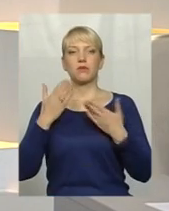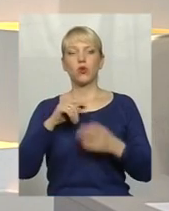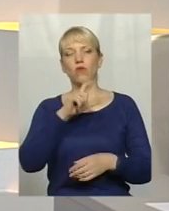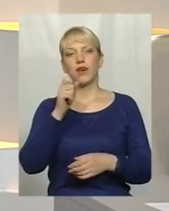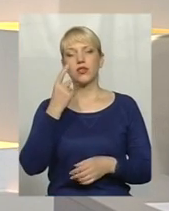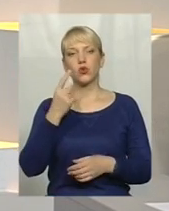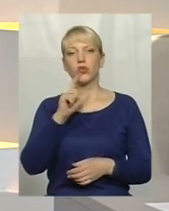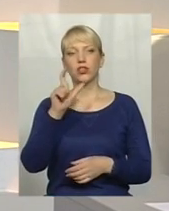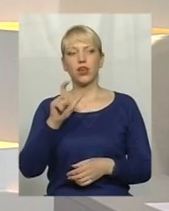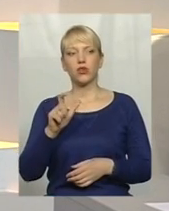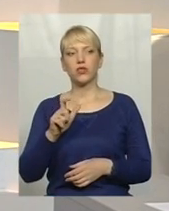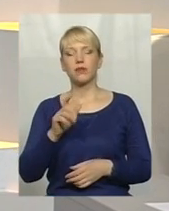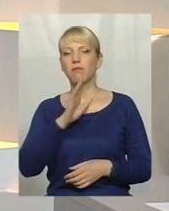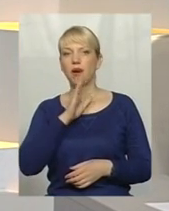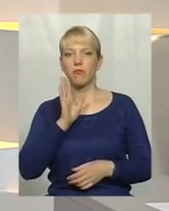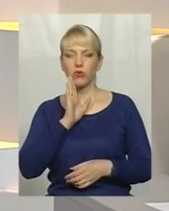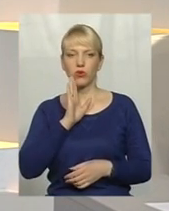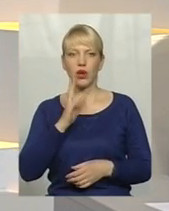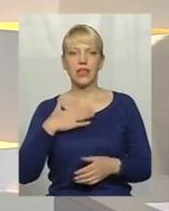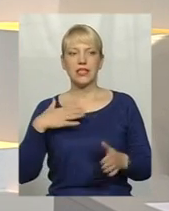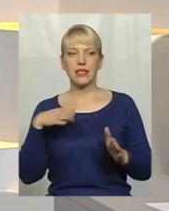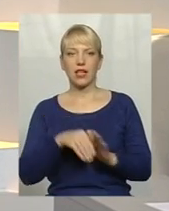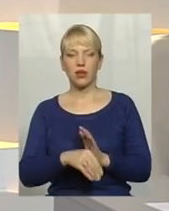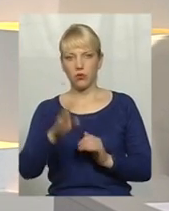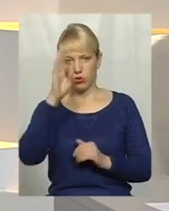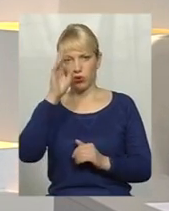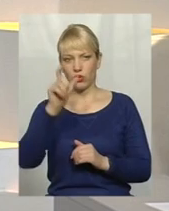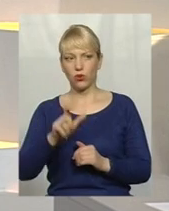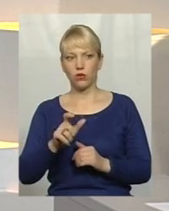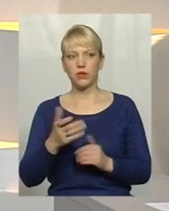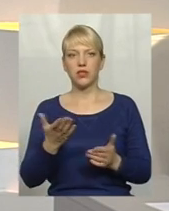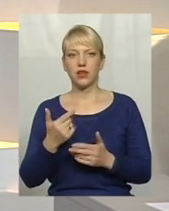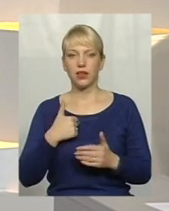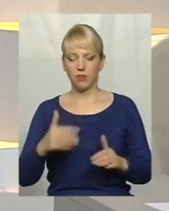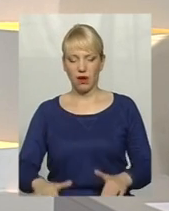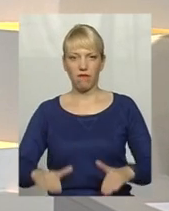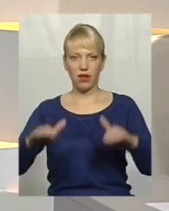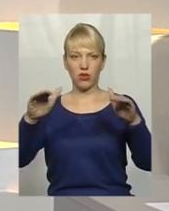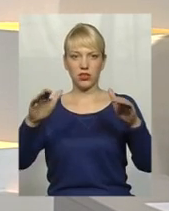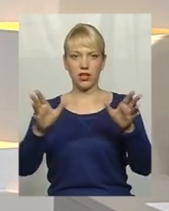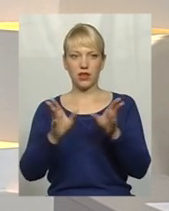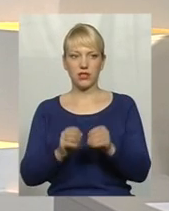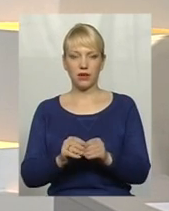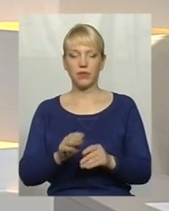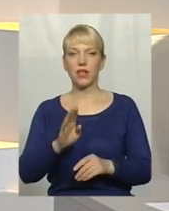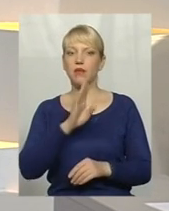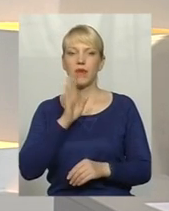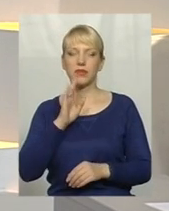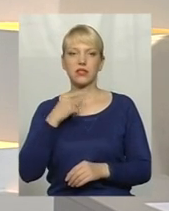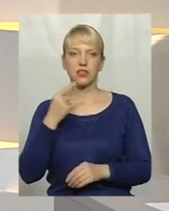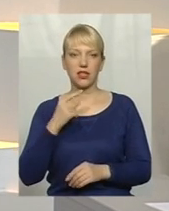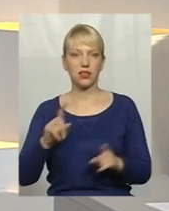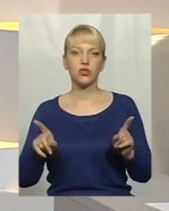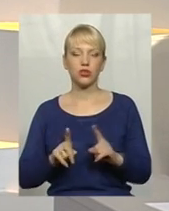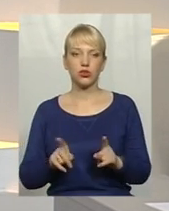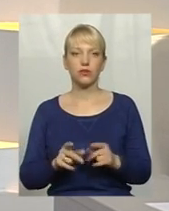матір'ю загиблого хлопця, за ким, по суті, я виросла разом. Вона сказала, що от